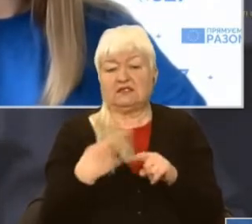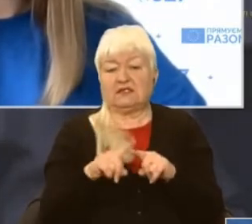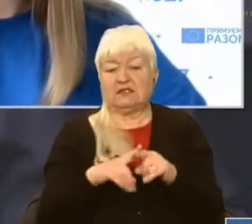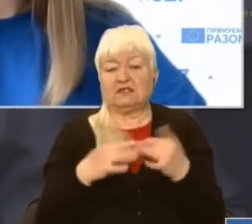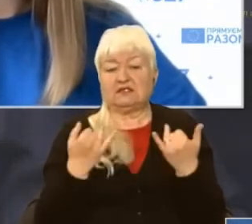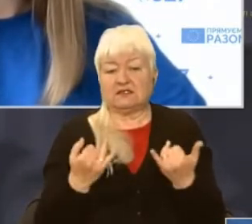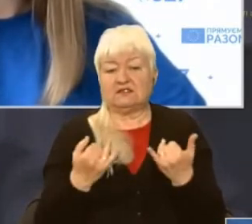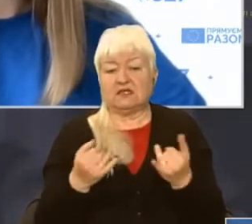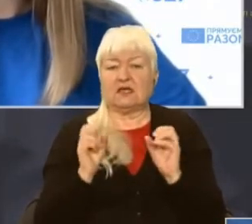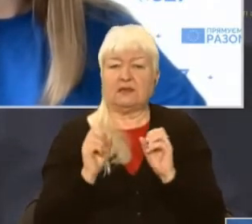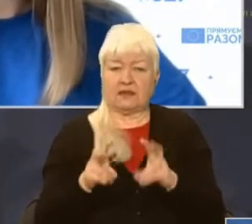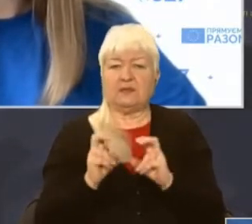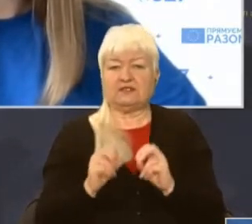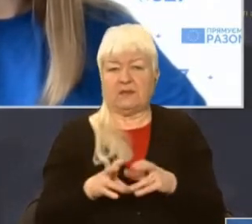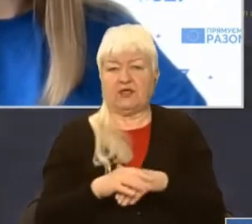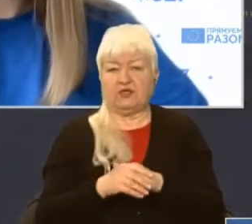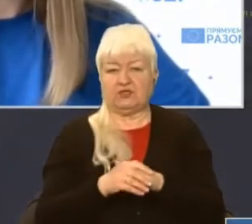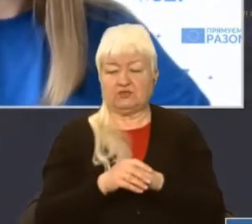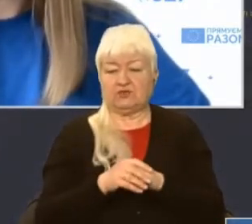зараз дійсно небезпечно?